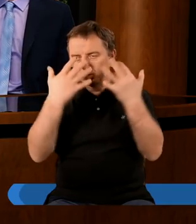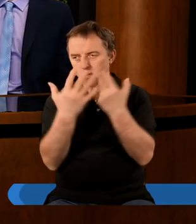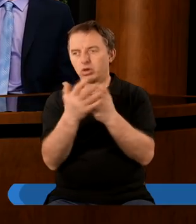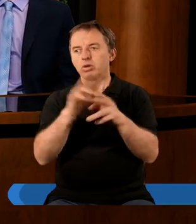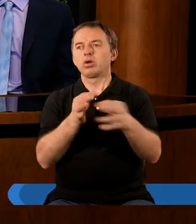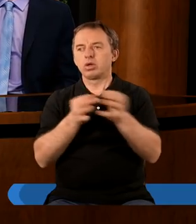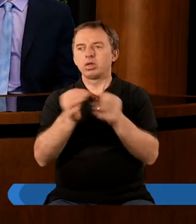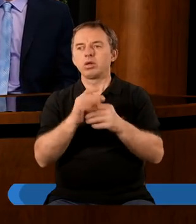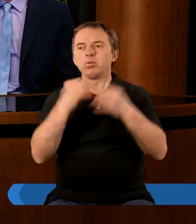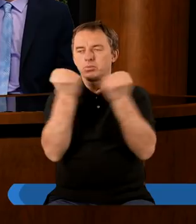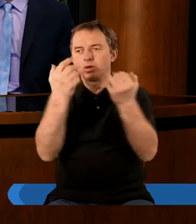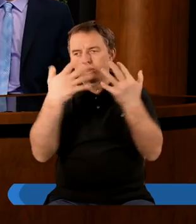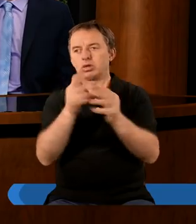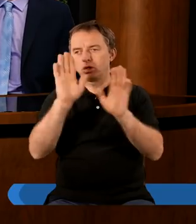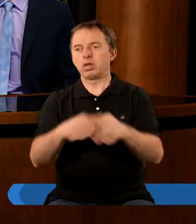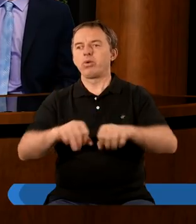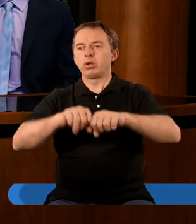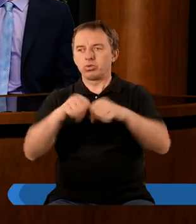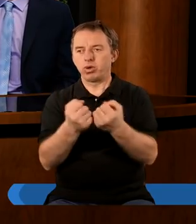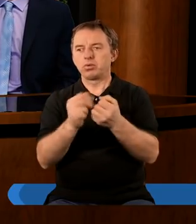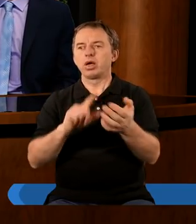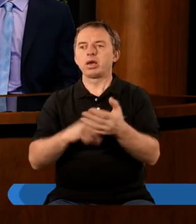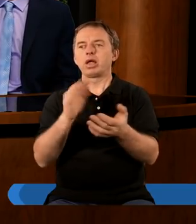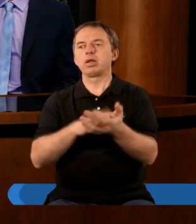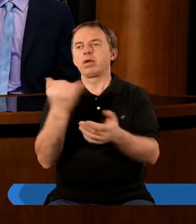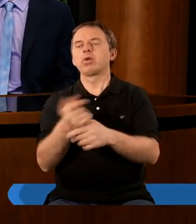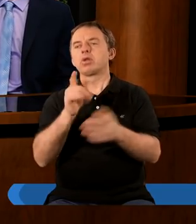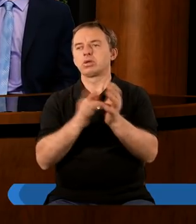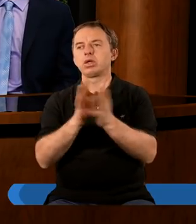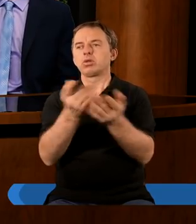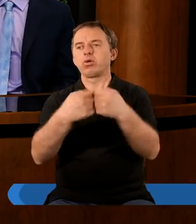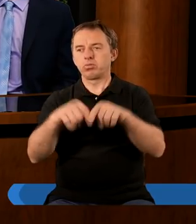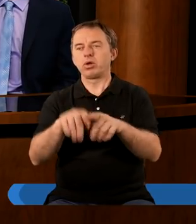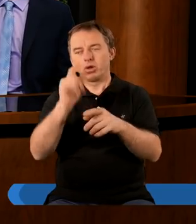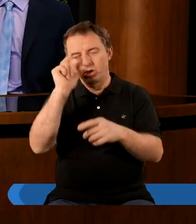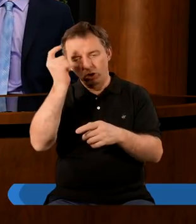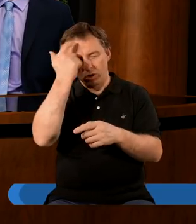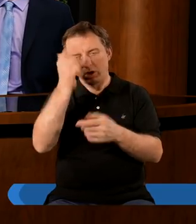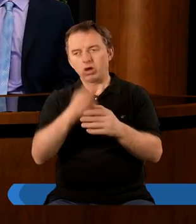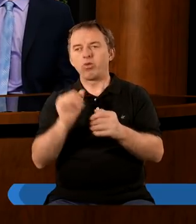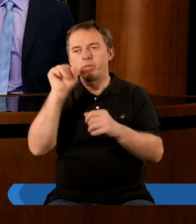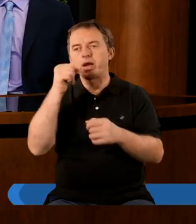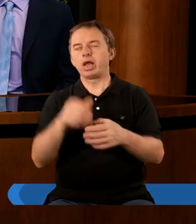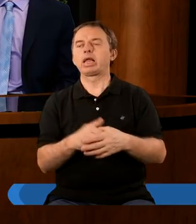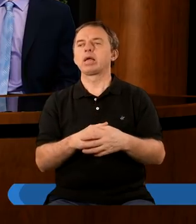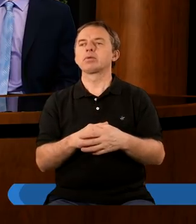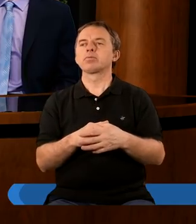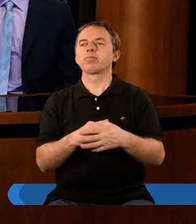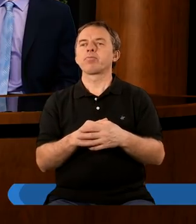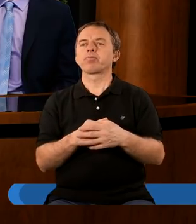właśnie ten moment historyczny, kiedy moce ciemności zostają złamane raz na zawsze. Jezus pełni tą wspaniałą rolę jako baranek. Dziękuję.